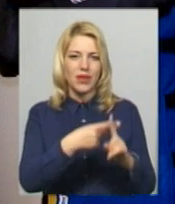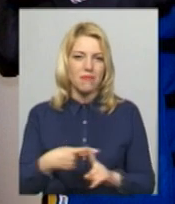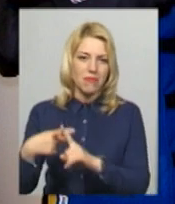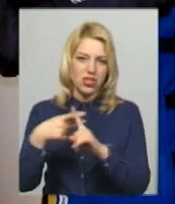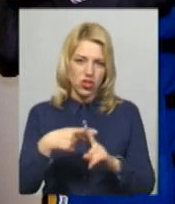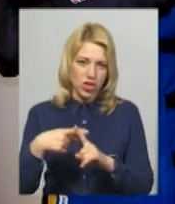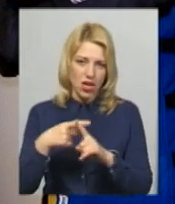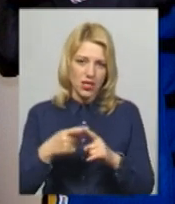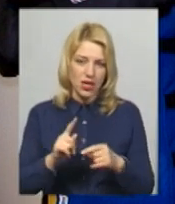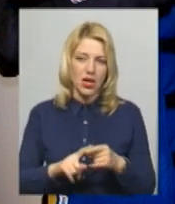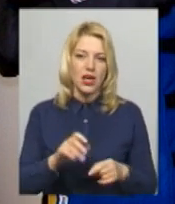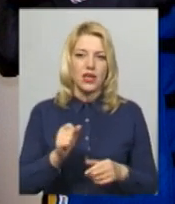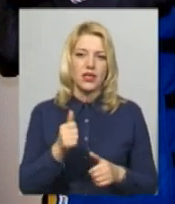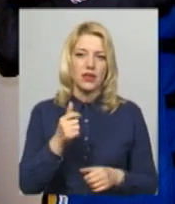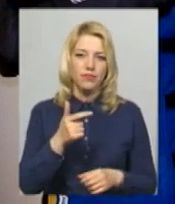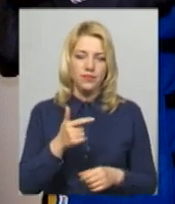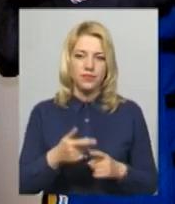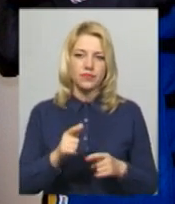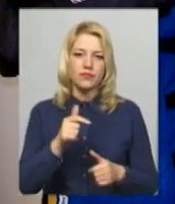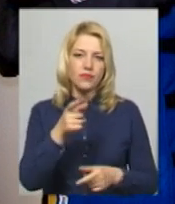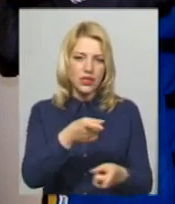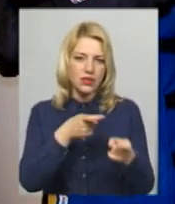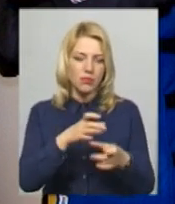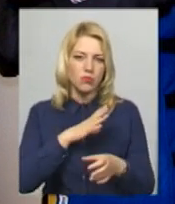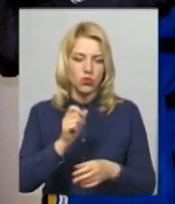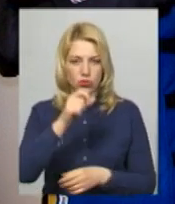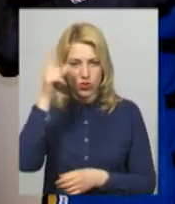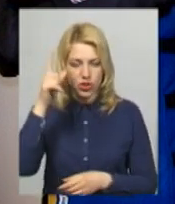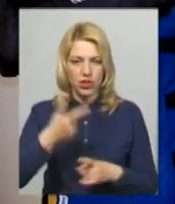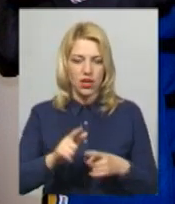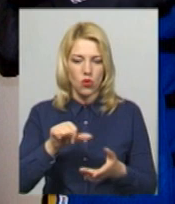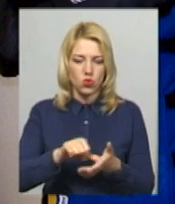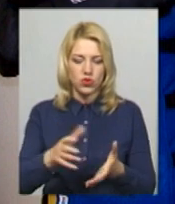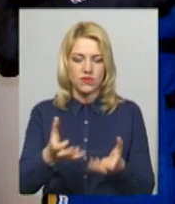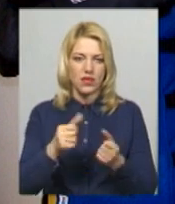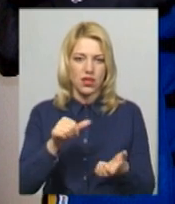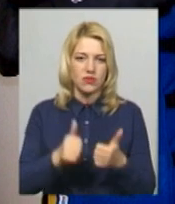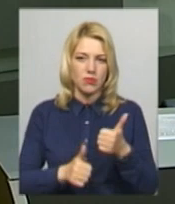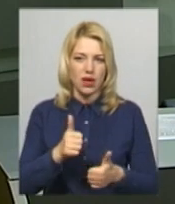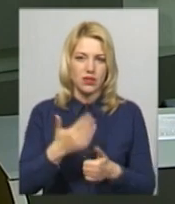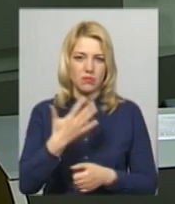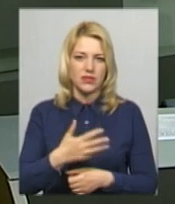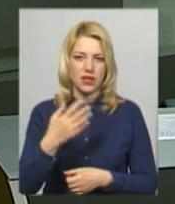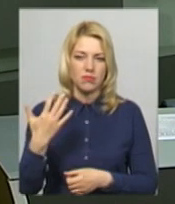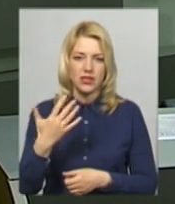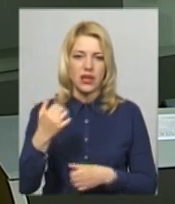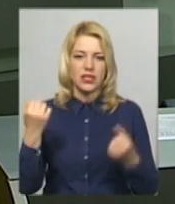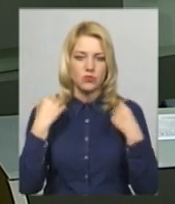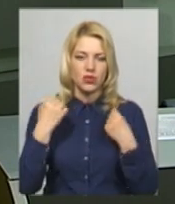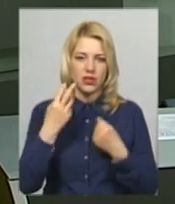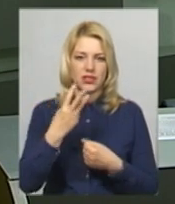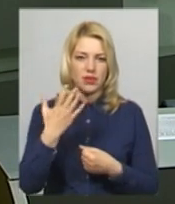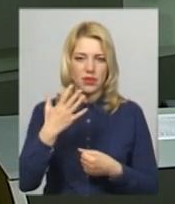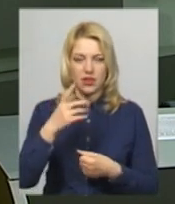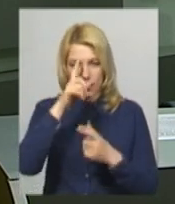кульової стрільби гран-прі визволення проходили у Чехії. Участь у них взяли понад 650 спортсменів з 35 країн